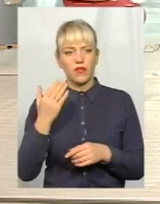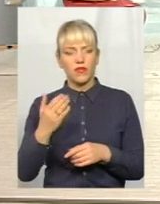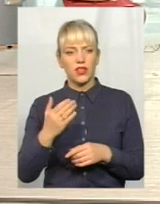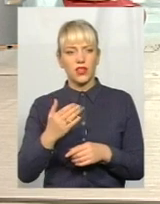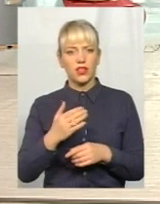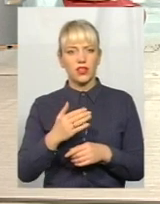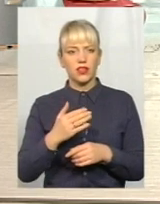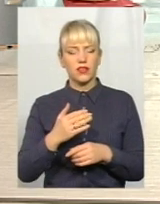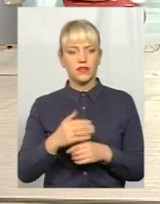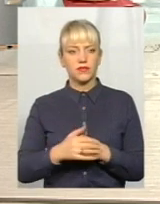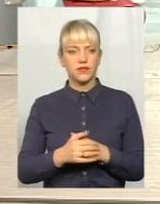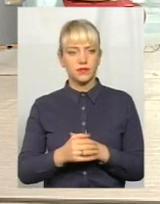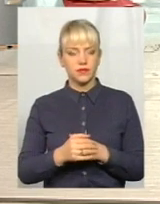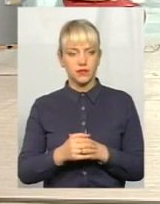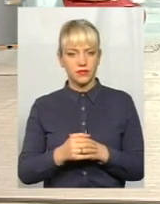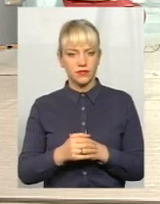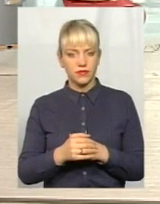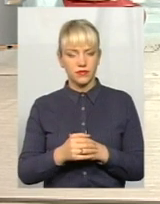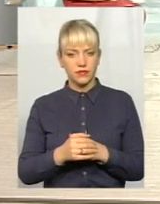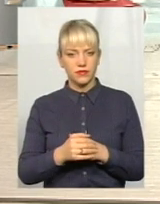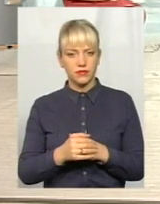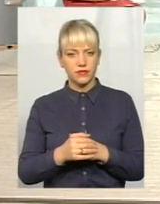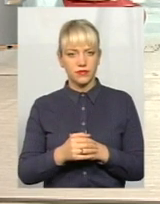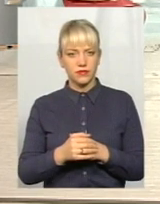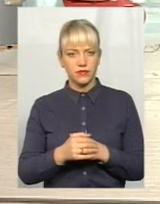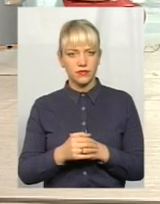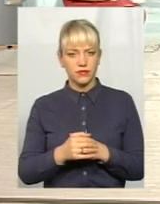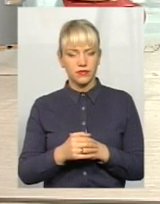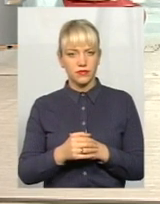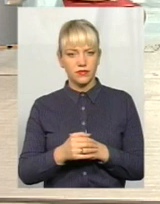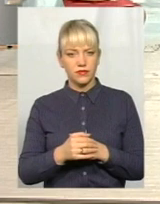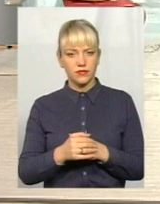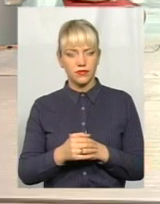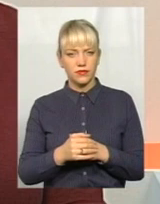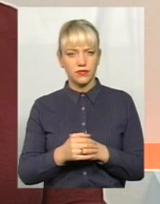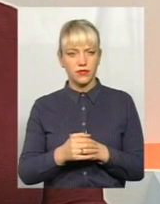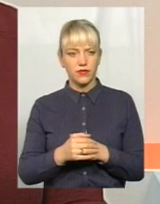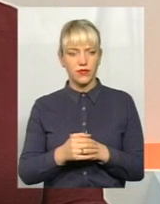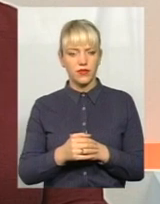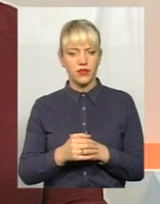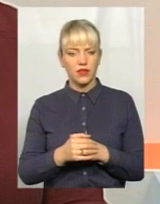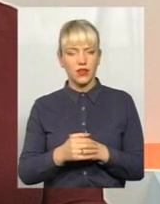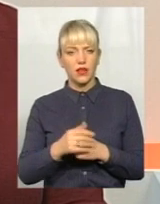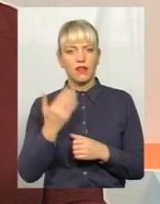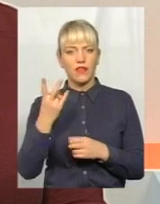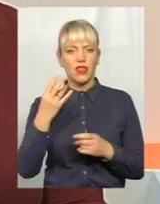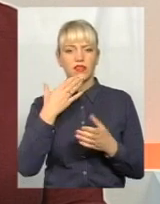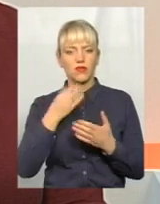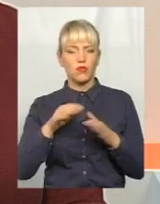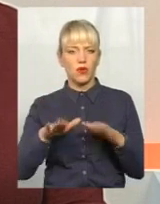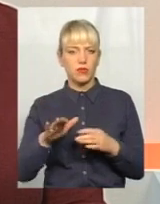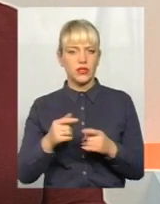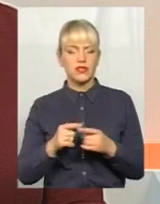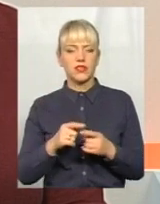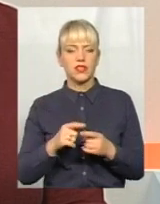реорганізації. Не зробите. А тому що тільки палки в колеса вставляють, а ви на своєму місці. Я вам дуже